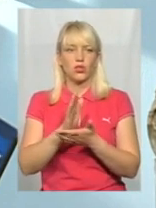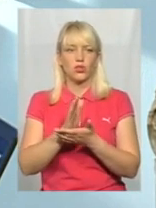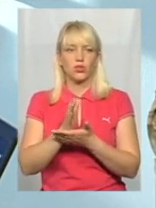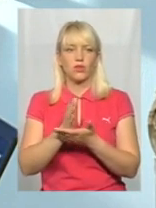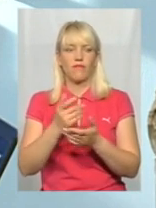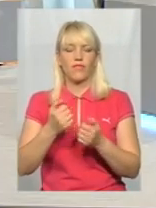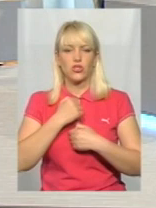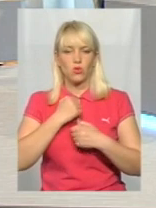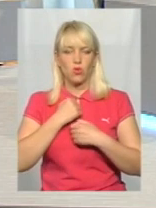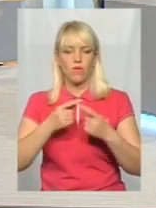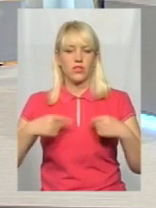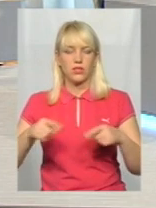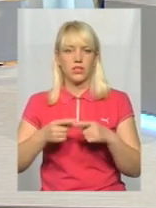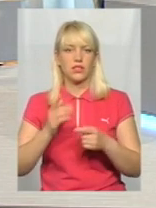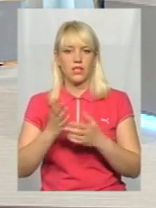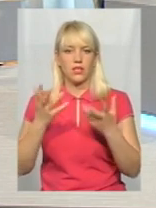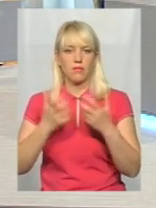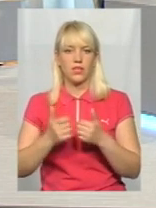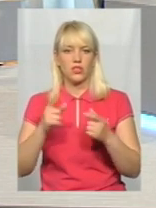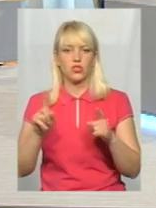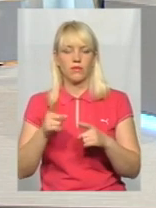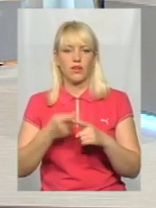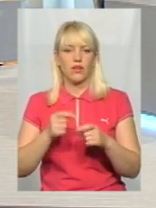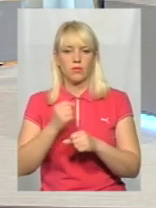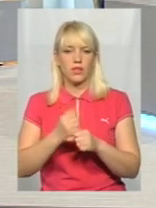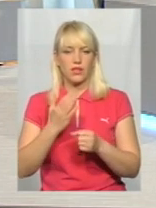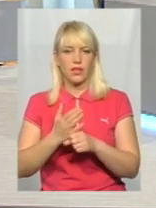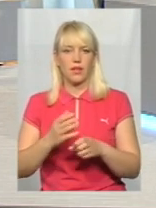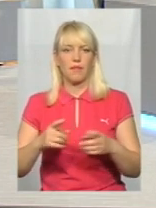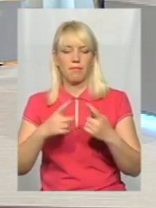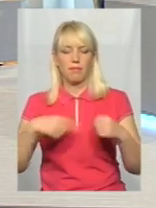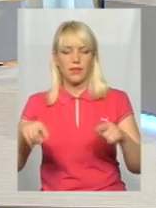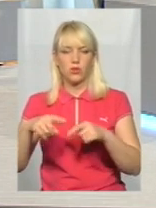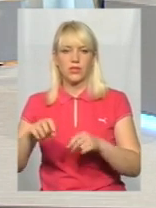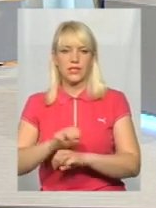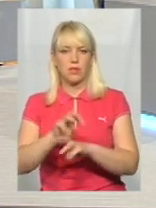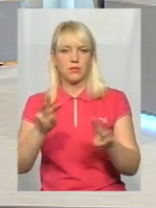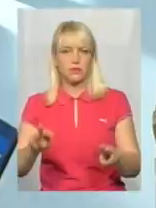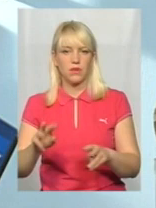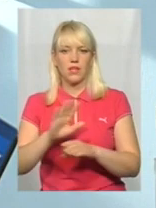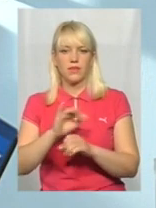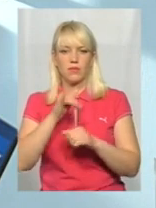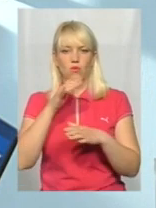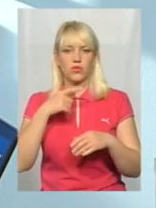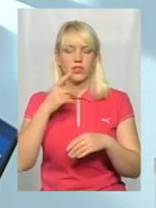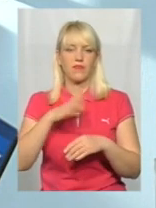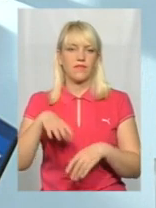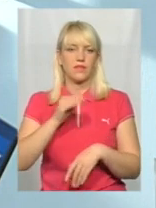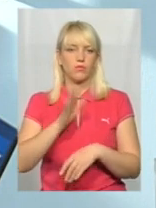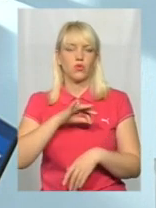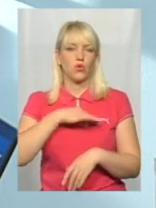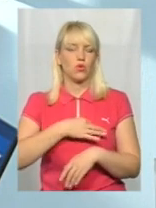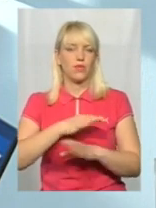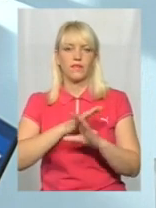цієї механізмі, для того, щоб він працював, є підрозділи забезпечення, тому що не можна сказати, що всі повинні бути розвідниками і все.